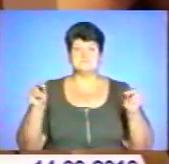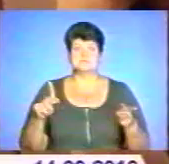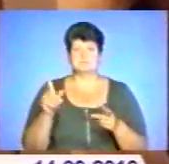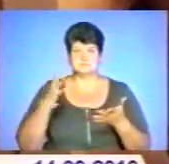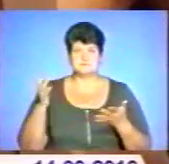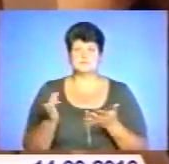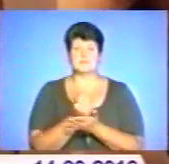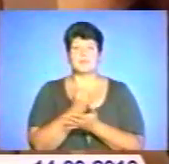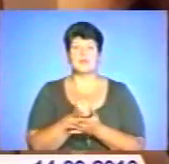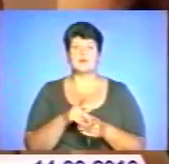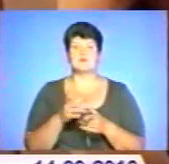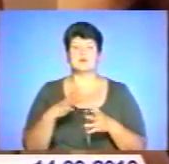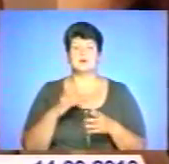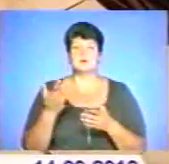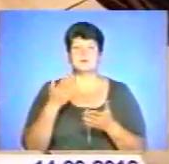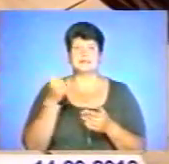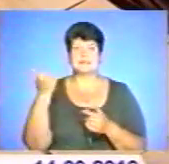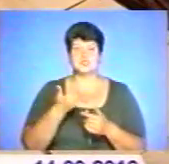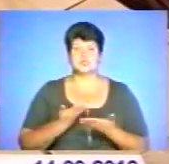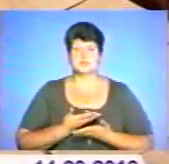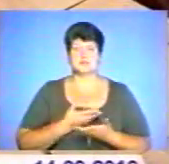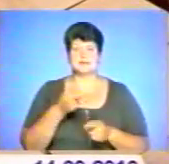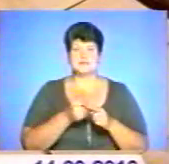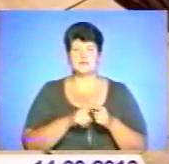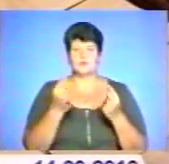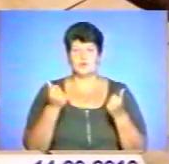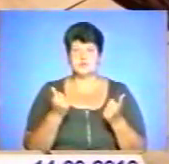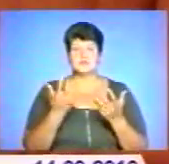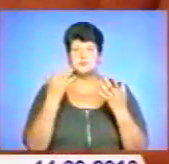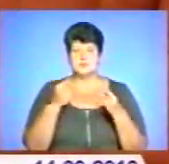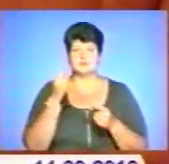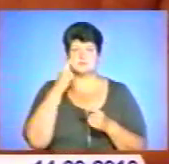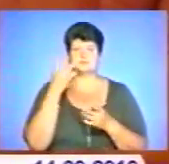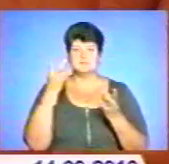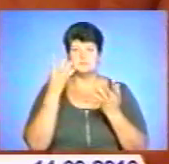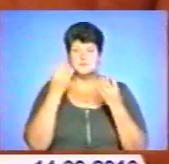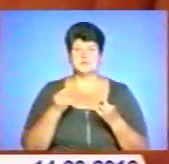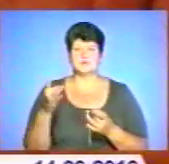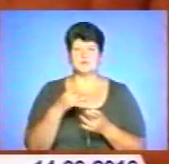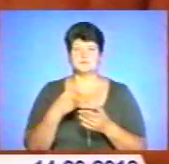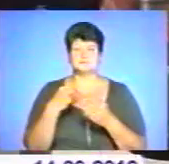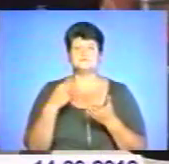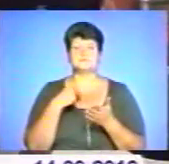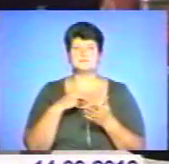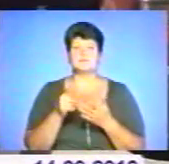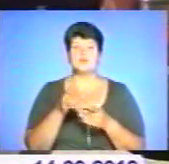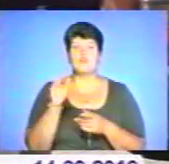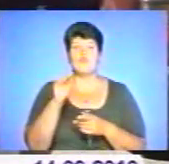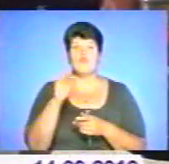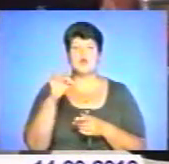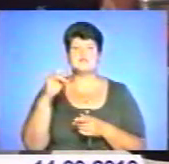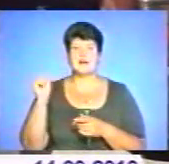лиходії тиждень розкушували на виручені гроші, а відтак вирішили провернути ще одну злочинну комбінацію. Цього разу товаром став «Фольксваген